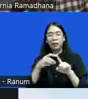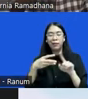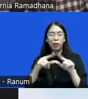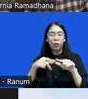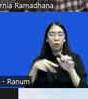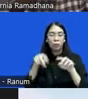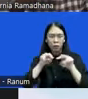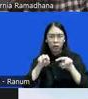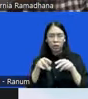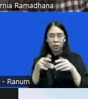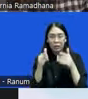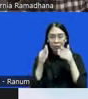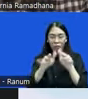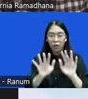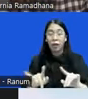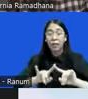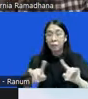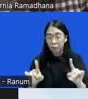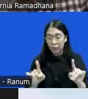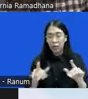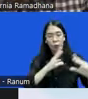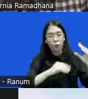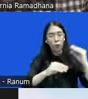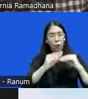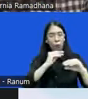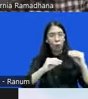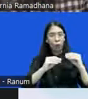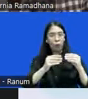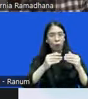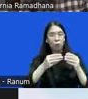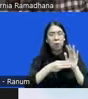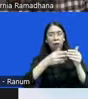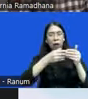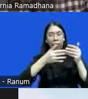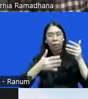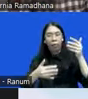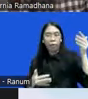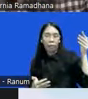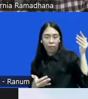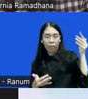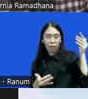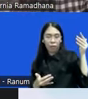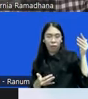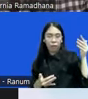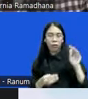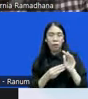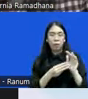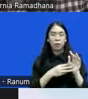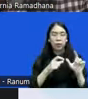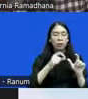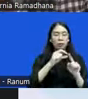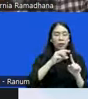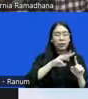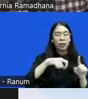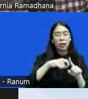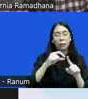berbicara itu saja. Tapi ketika dibahas, beruntun masalahnya. Ada soal SP3 KPK,